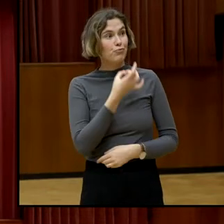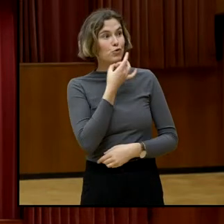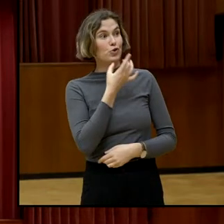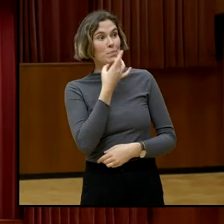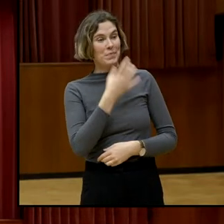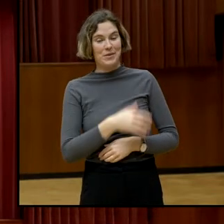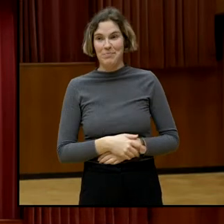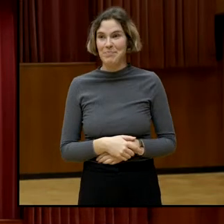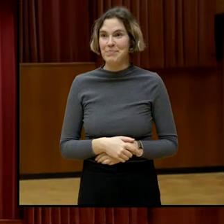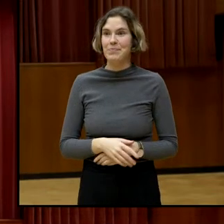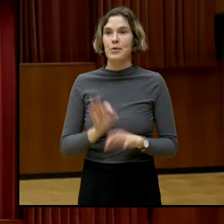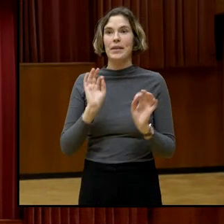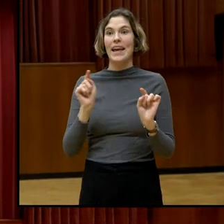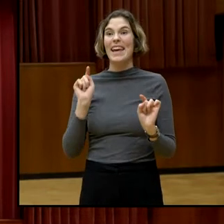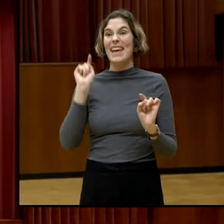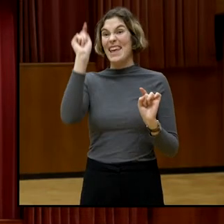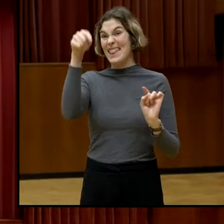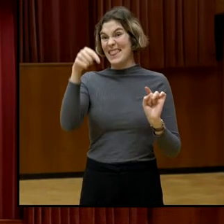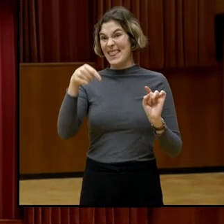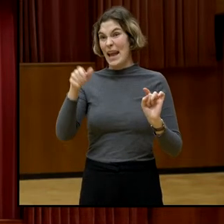Zuerst eine Wortmeldung hinten.